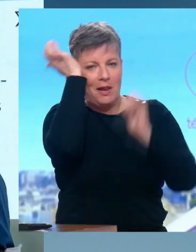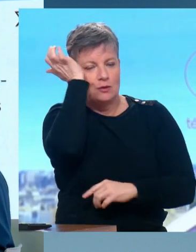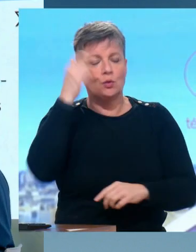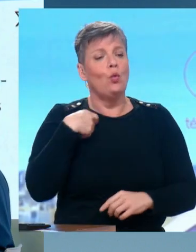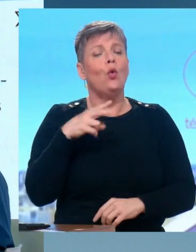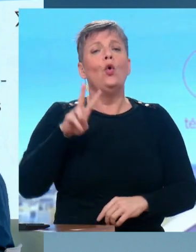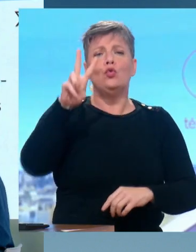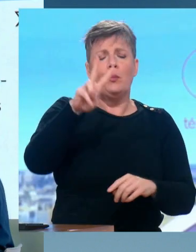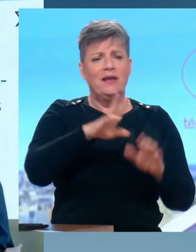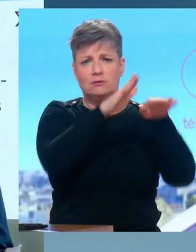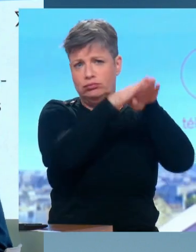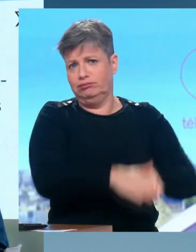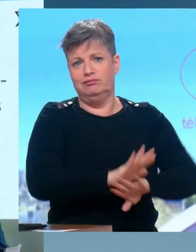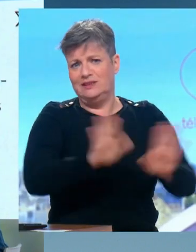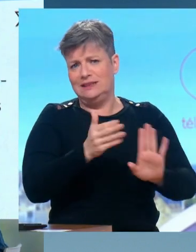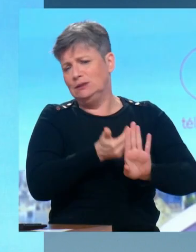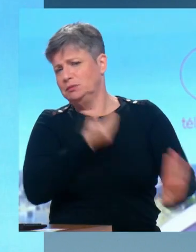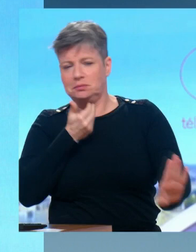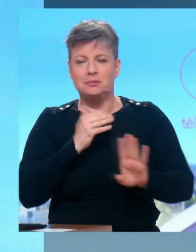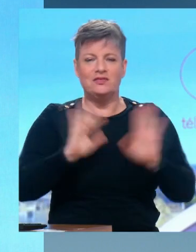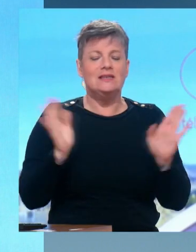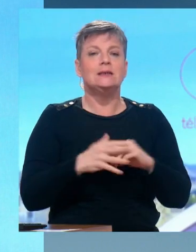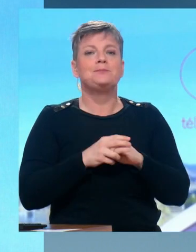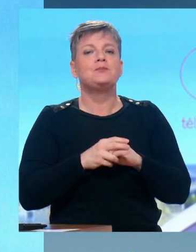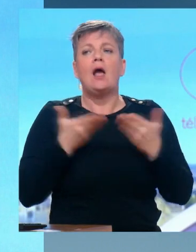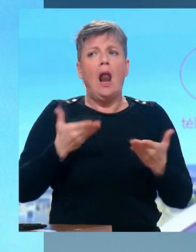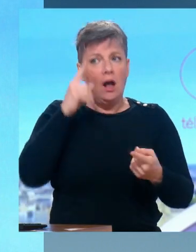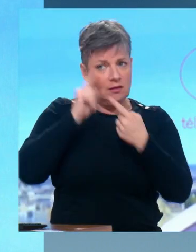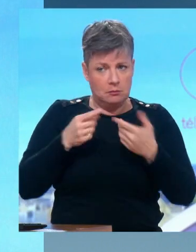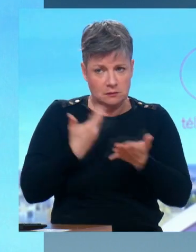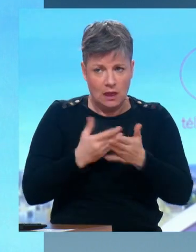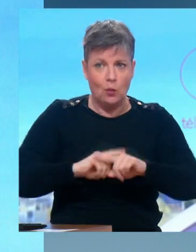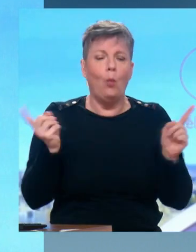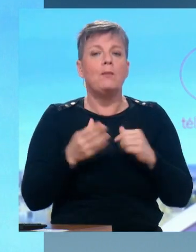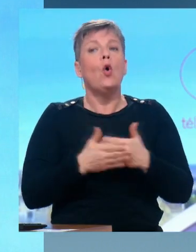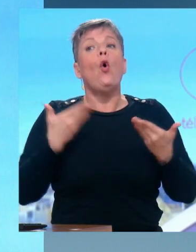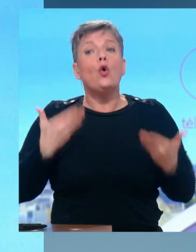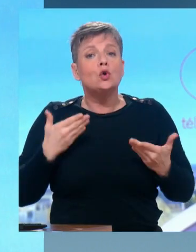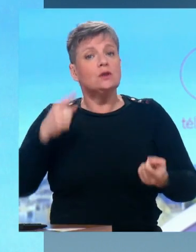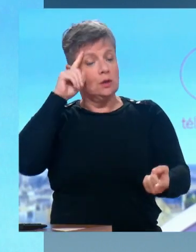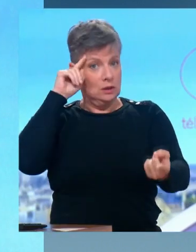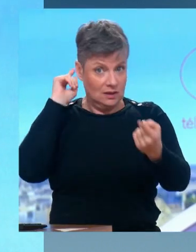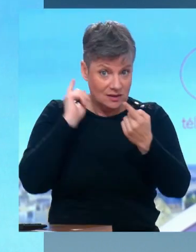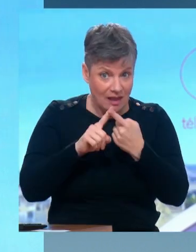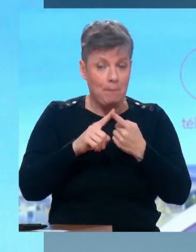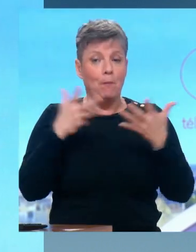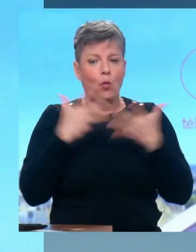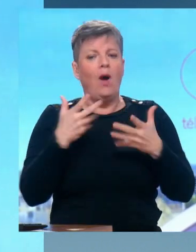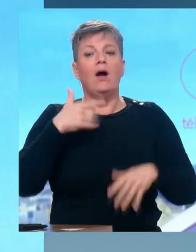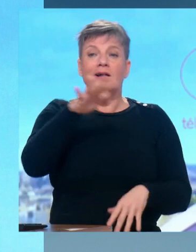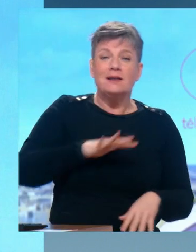NUPES est enterrée, c'est terminé. Donc, ce n pas le sujet. Le sujet, aujourd'hui, c'est de rassembler les Français contre l'antisémitisme,